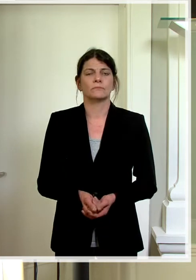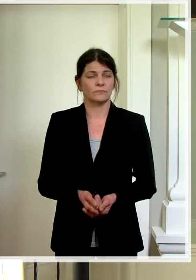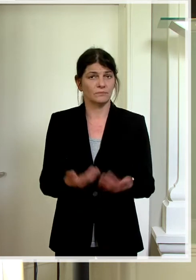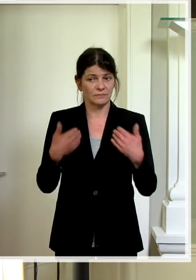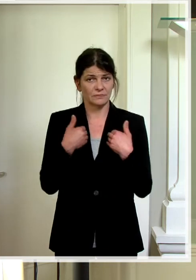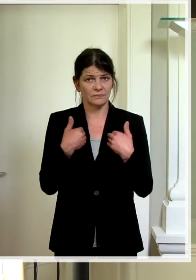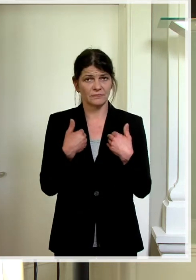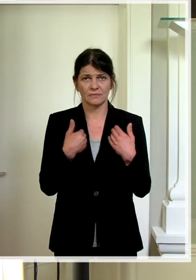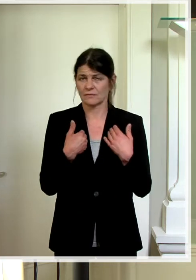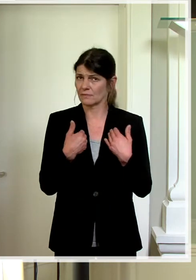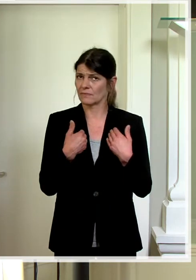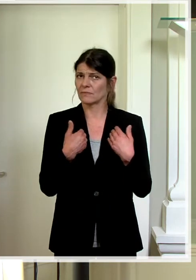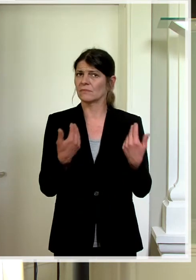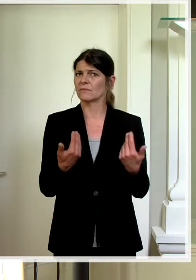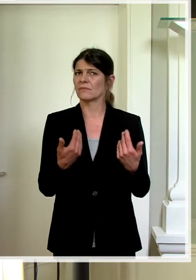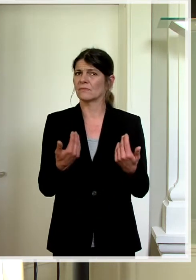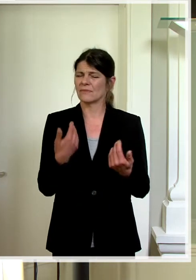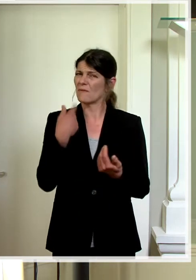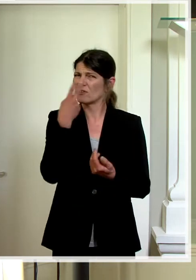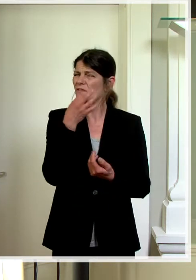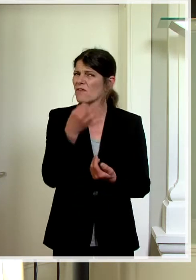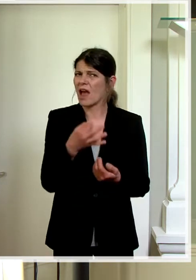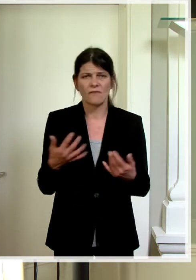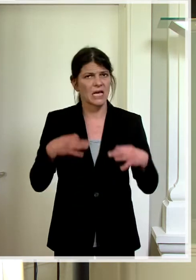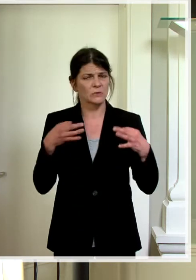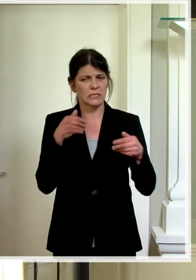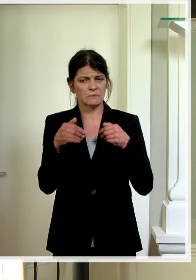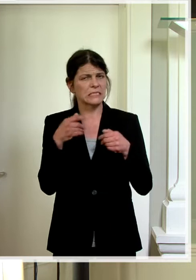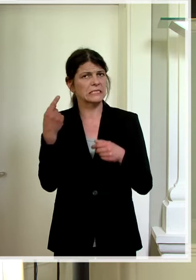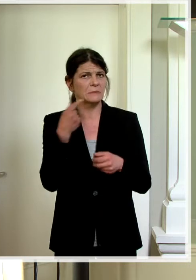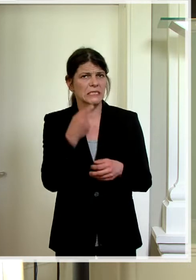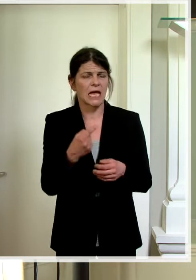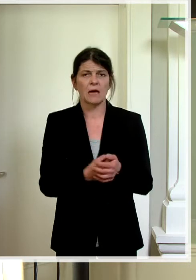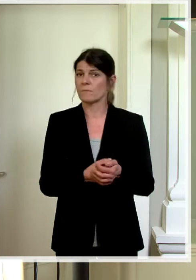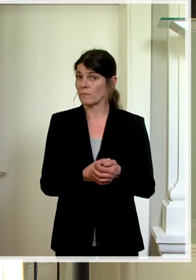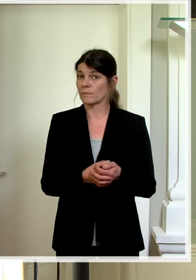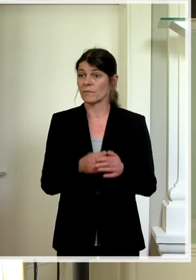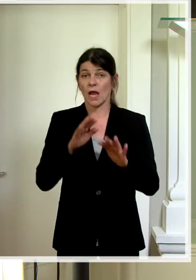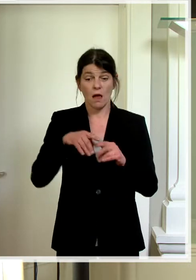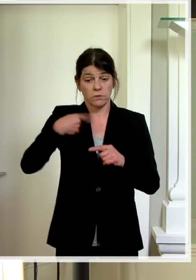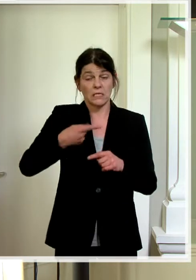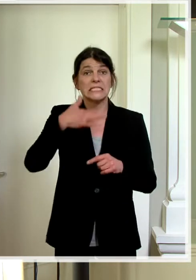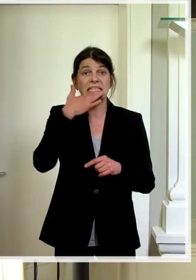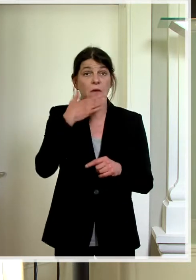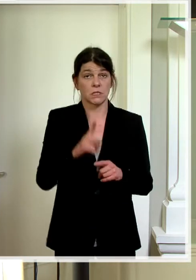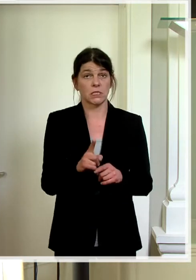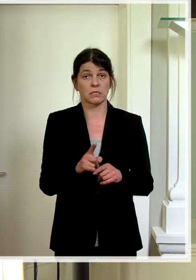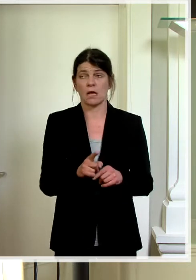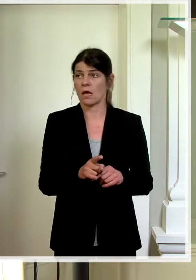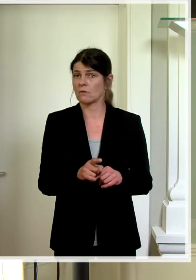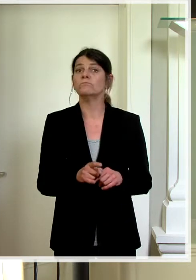Ich habe als erstes eine Verständnisfrage, der Gesundheitsminister hat davon gesprochen, dass ab dem kommenden Samstag weitere